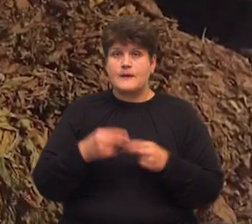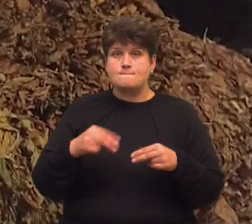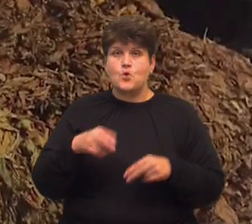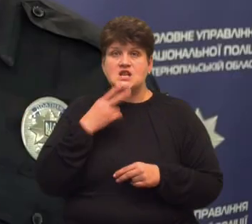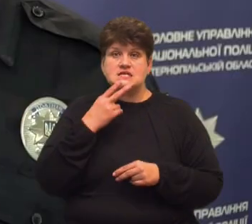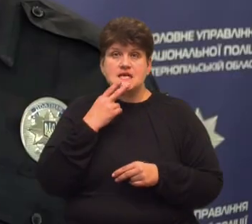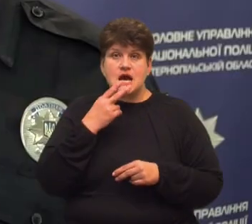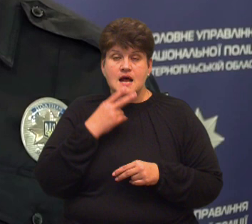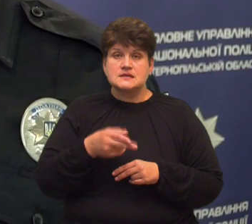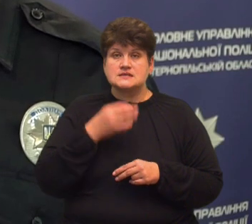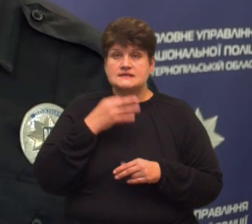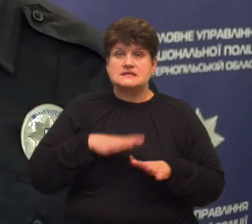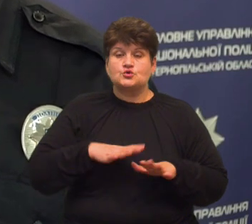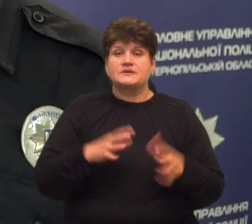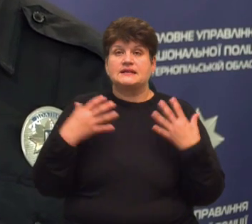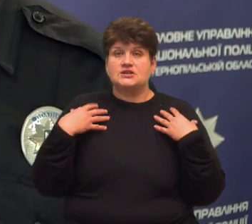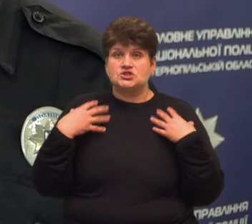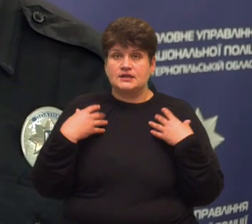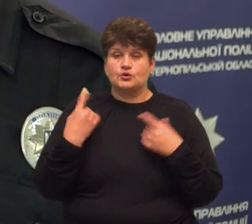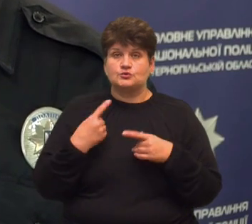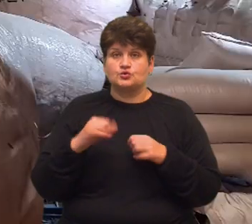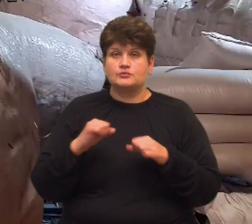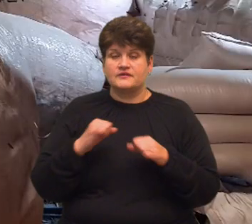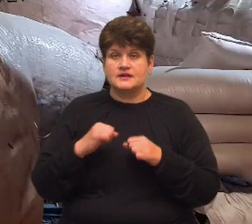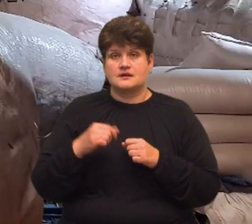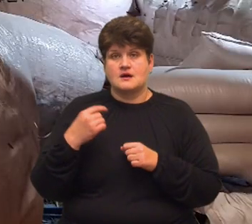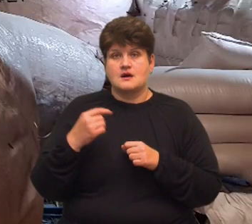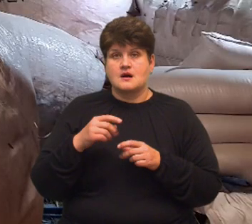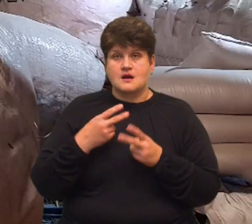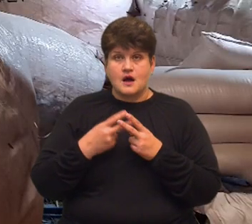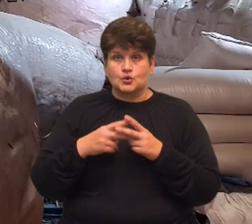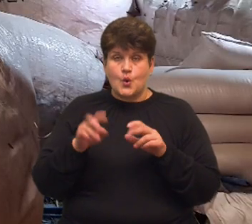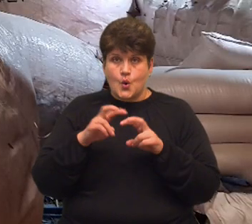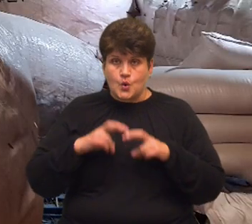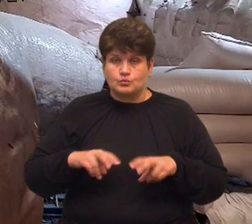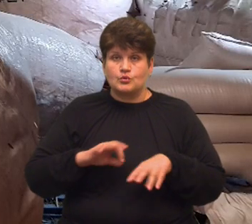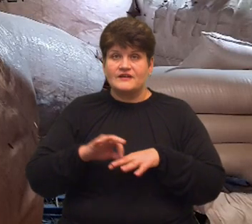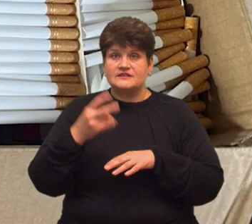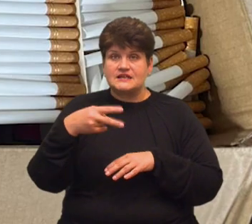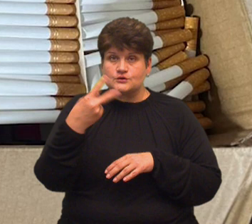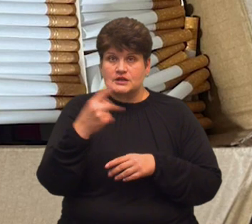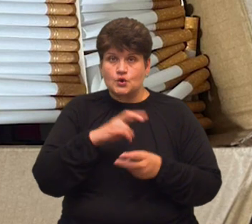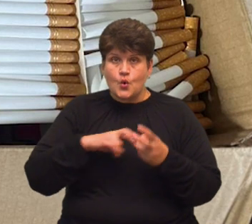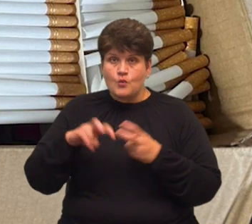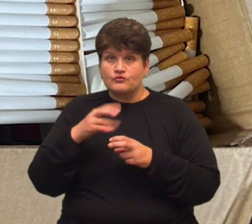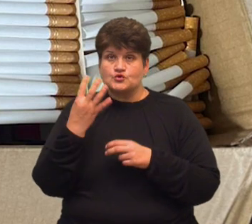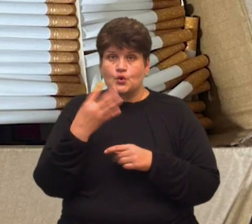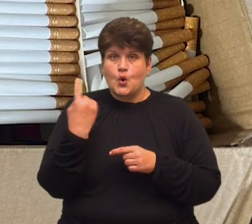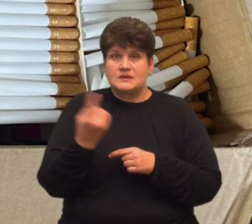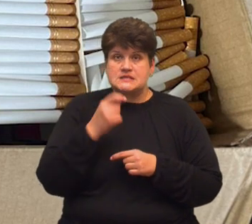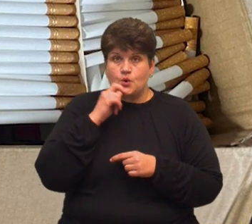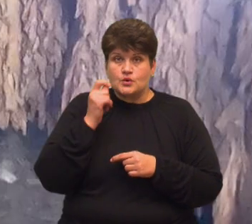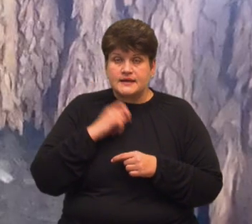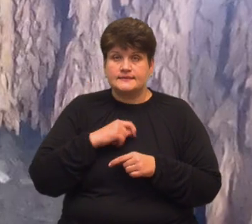заступник начальника обласного управління карного розшуку Михайло Шмиглик. Каже, провели одночасно 21 обшук у чотирьох областях України.